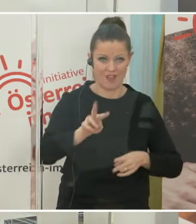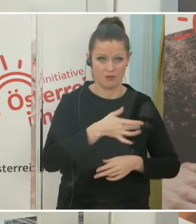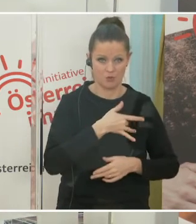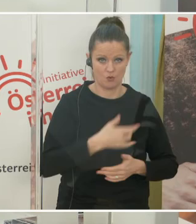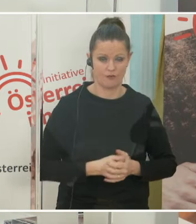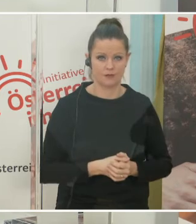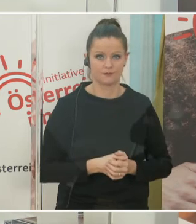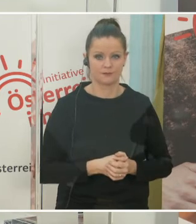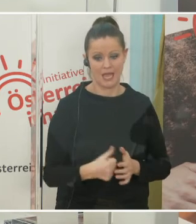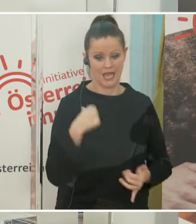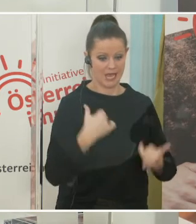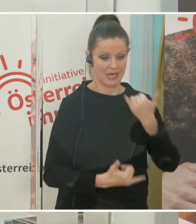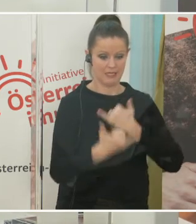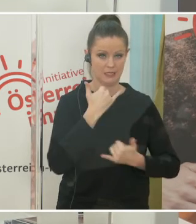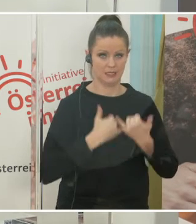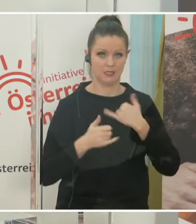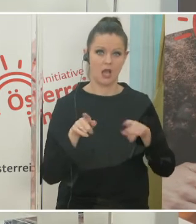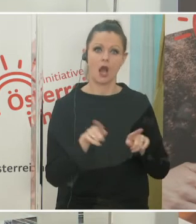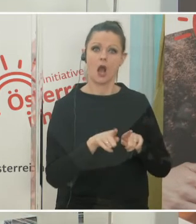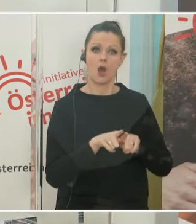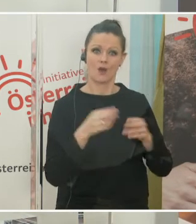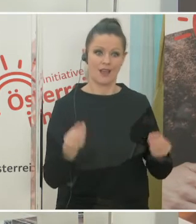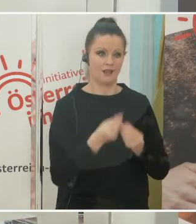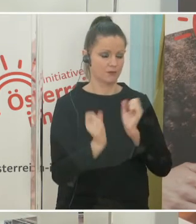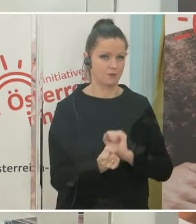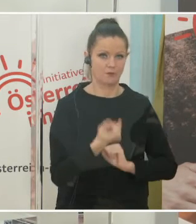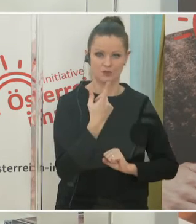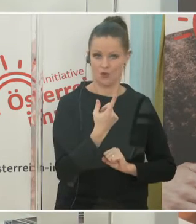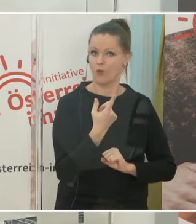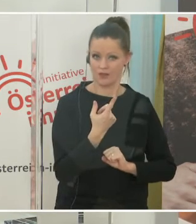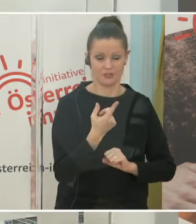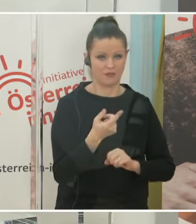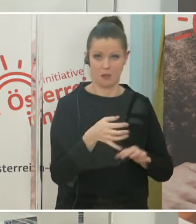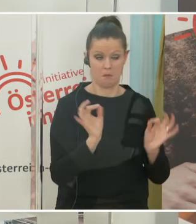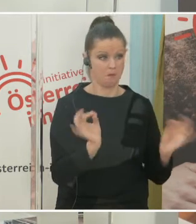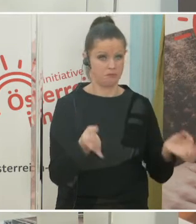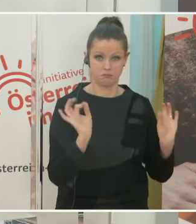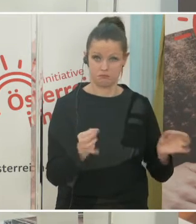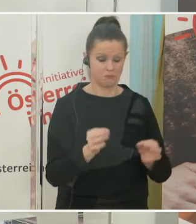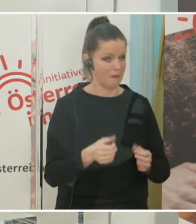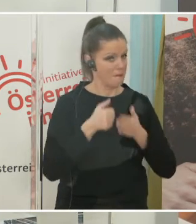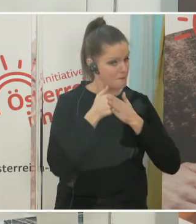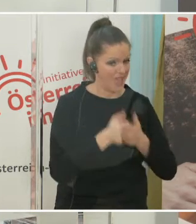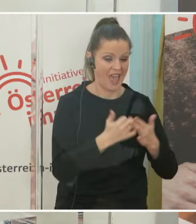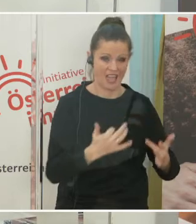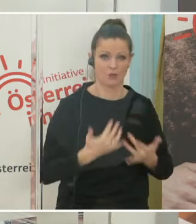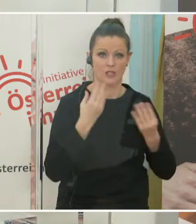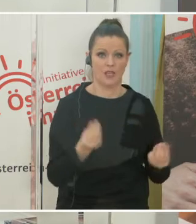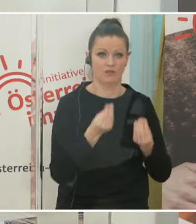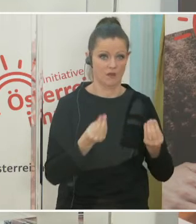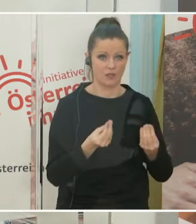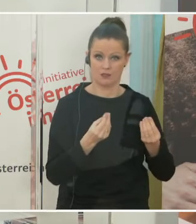Es ist letztes Jahr aber auch etwas Einzigartiges, möchte ich sagen, oder sehr beeindruckendes Geschehen.